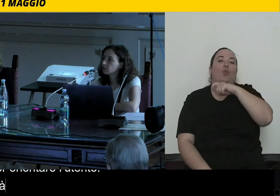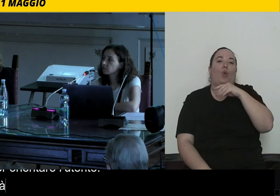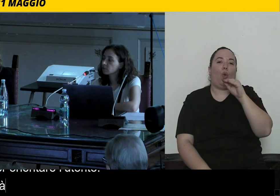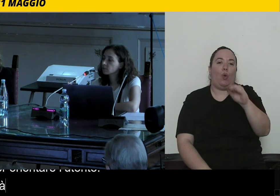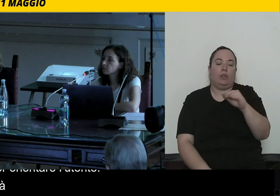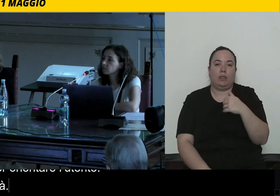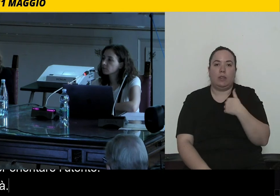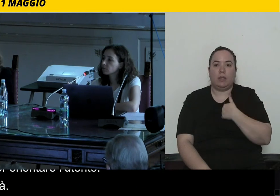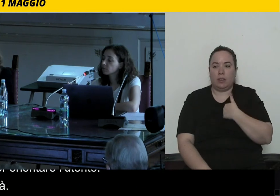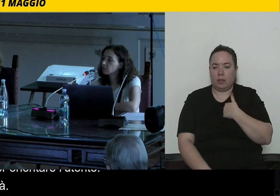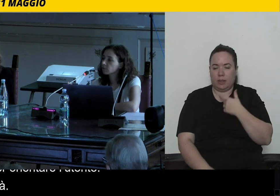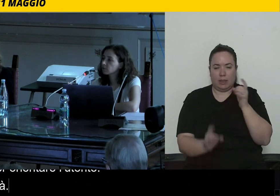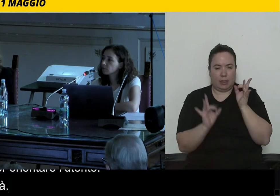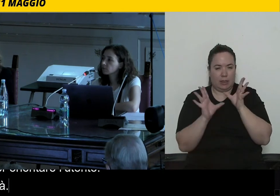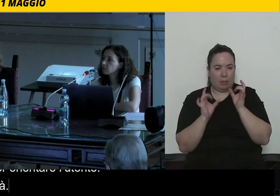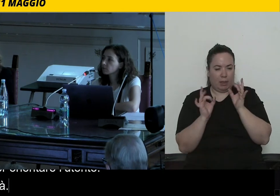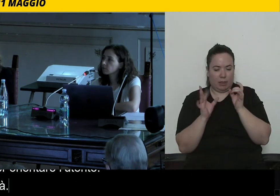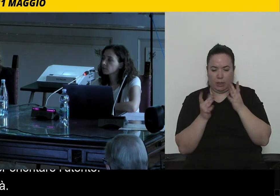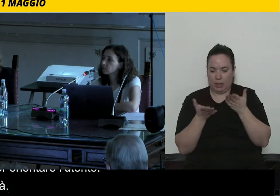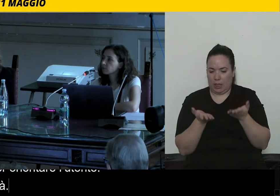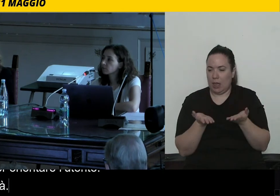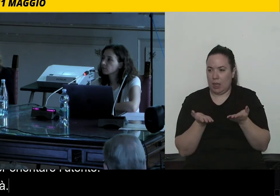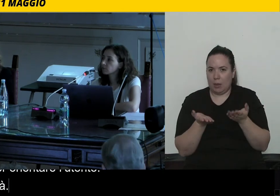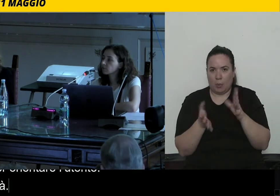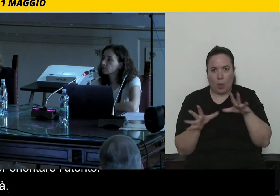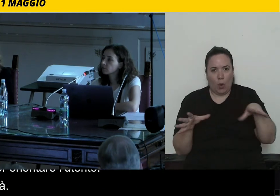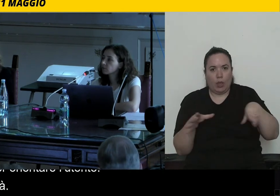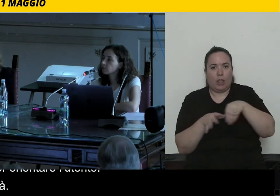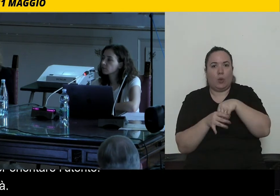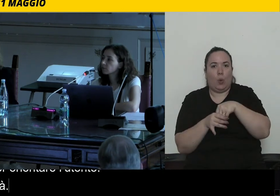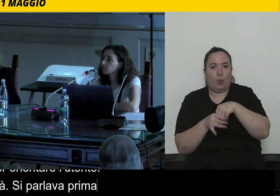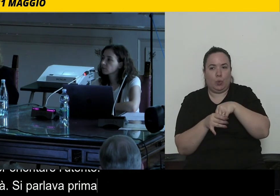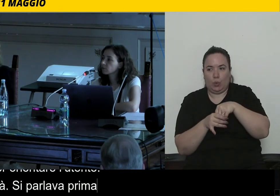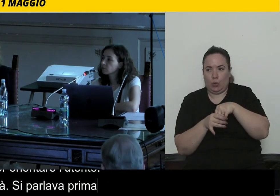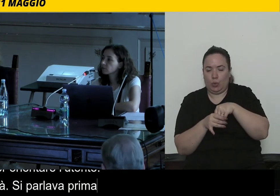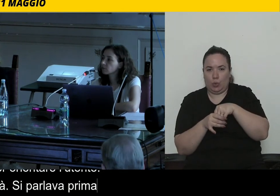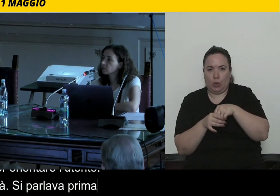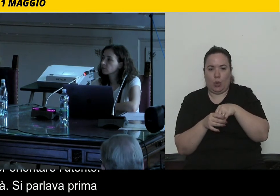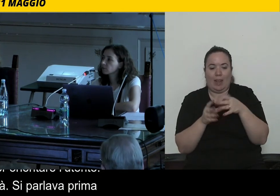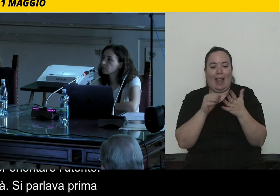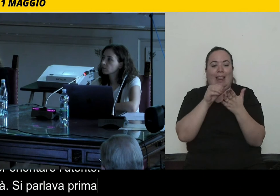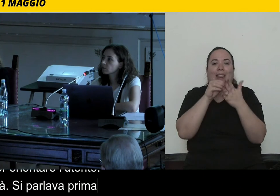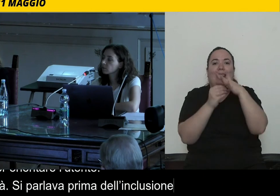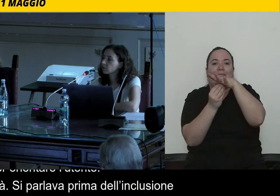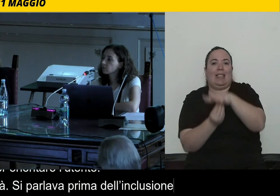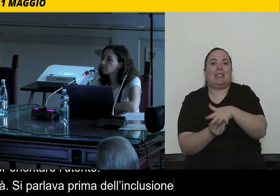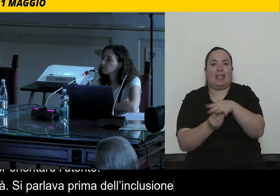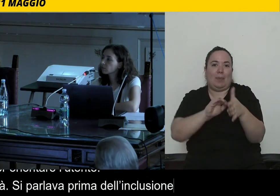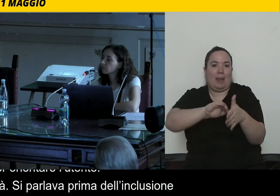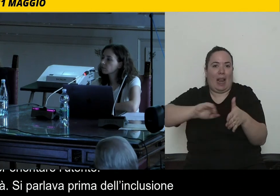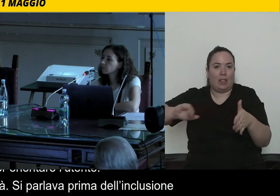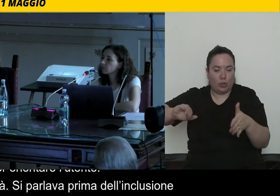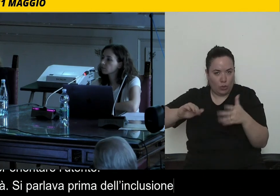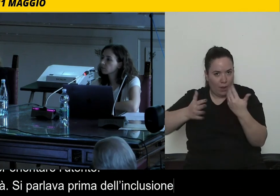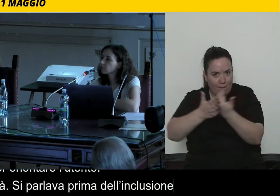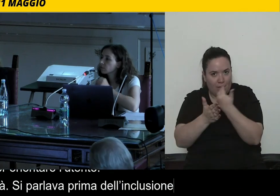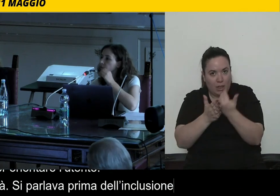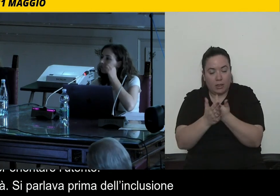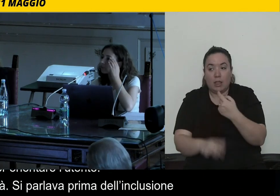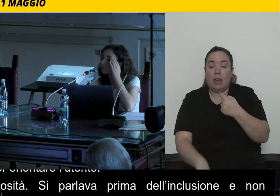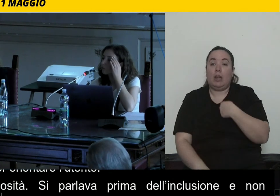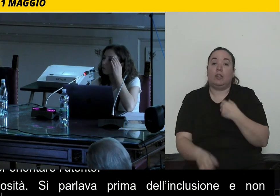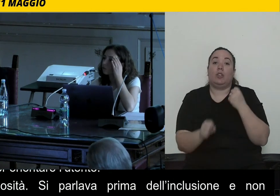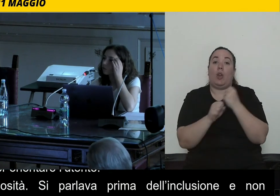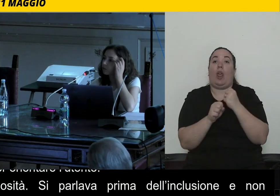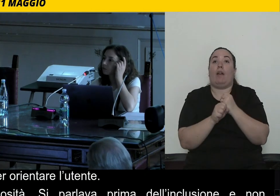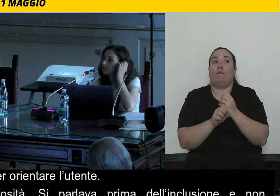stavamo parlando prima anche della, diciamo, inclusione di non discriminazione. Allora, io, diciamo, in un lavoro che ho fatto